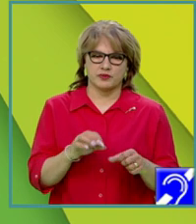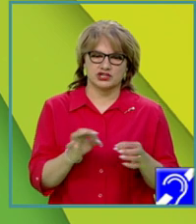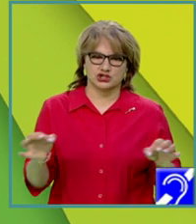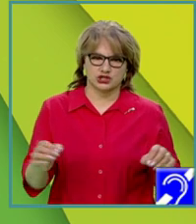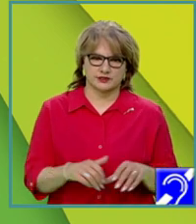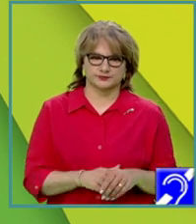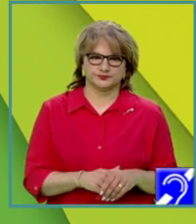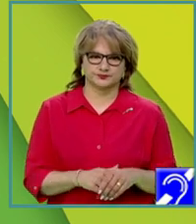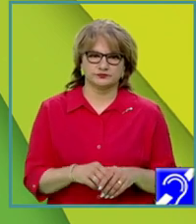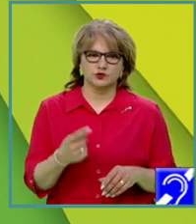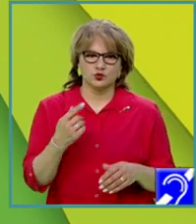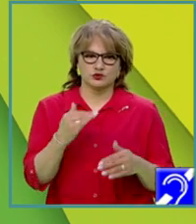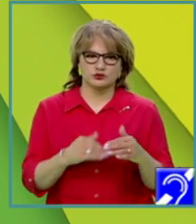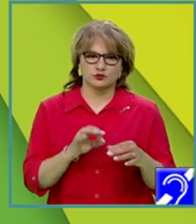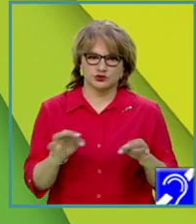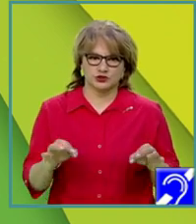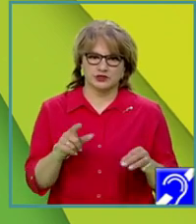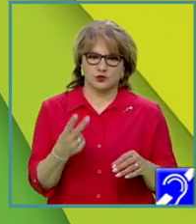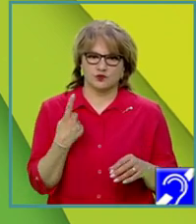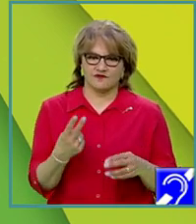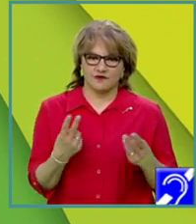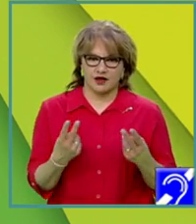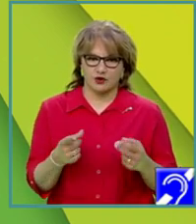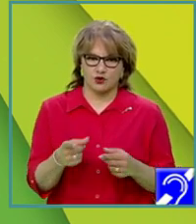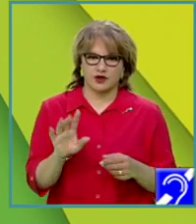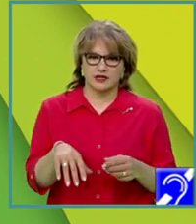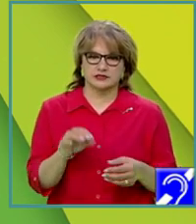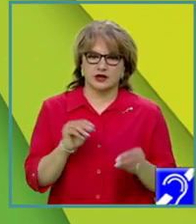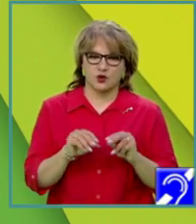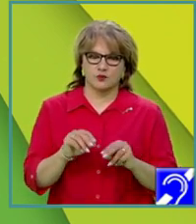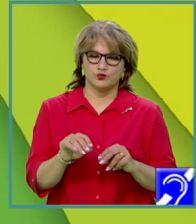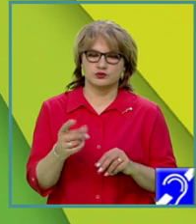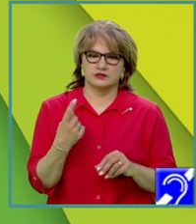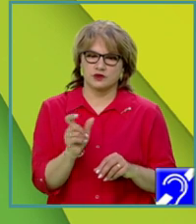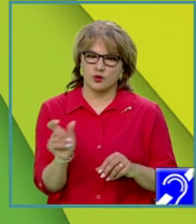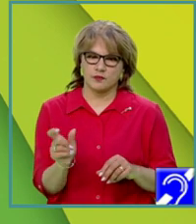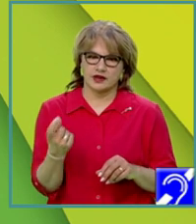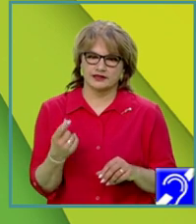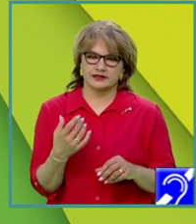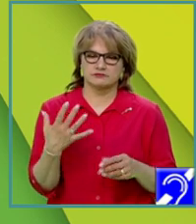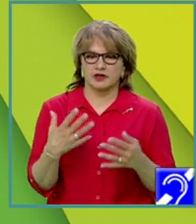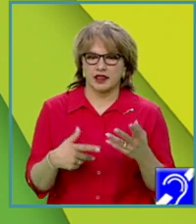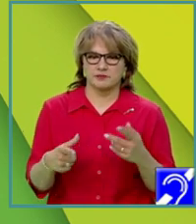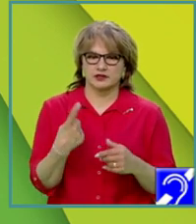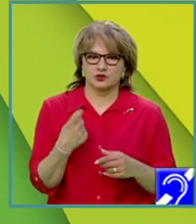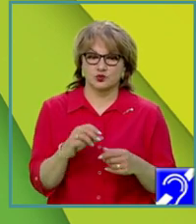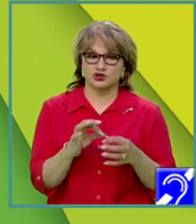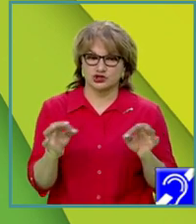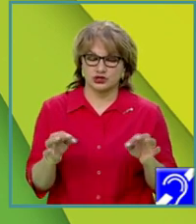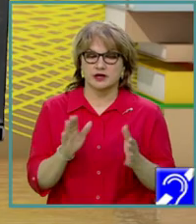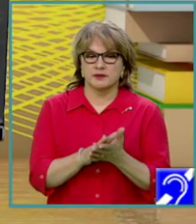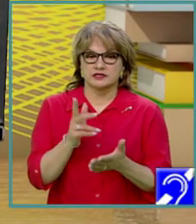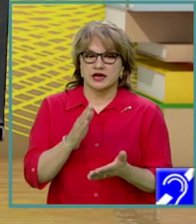Un subșir al unui șir de valori este compus dintr-o parte din elementele unui șir care își păstrează ordinea